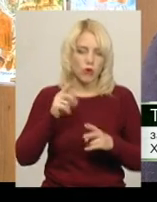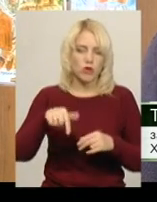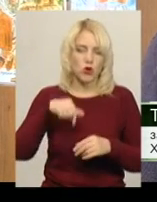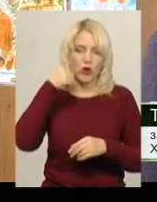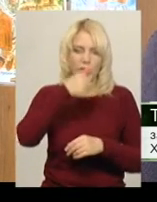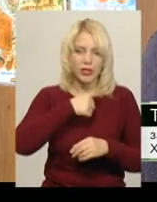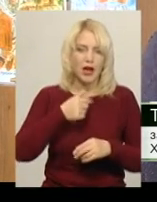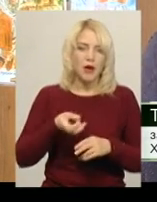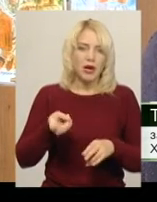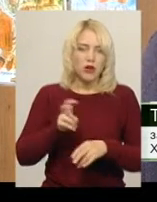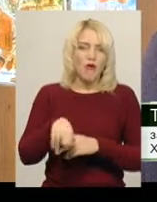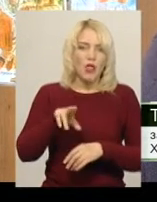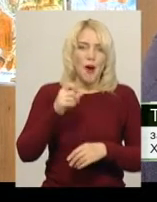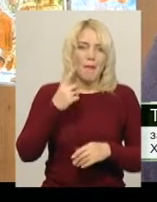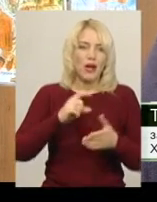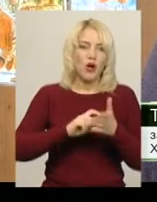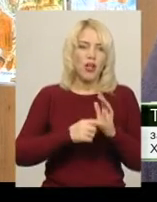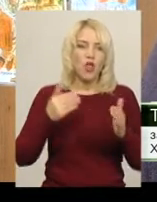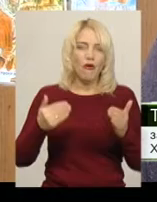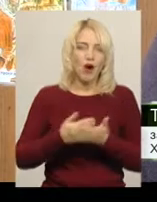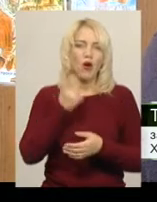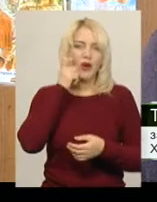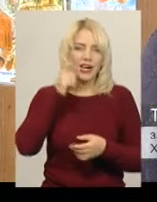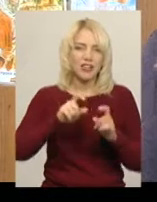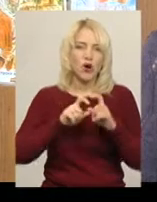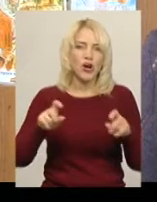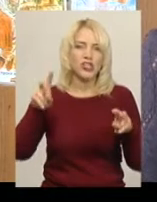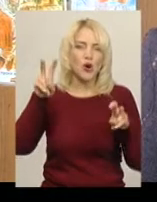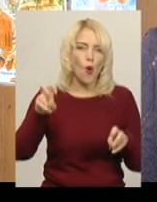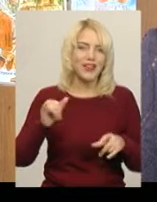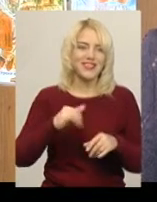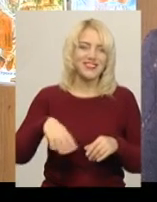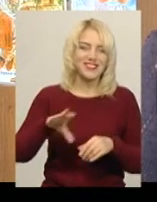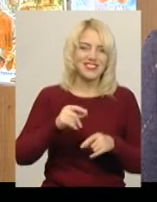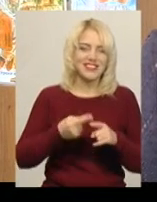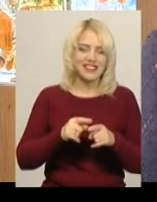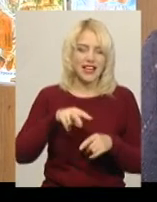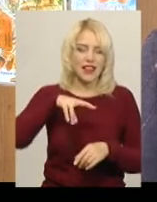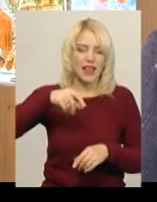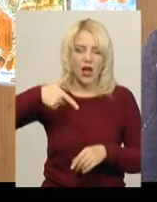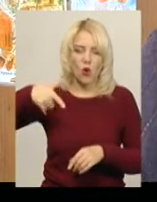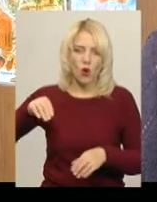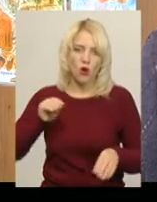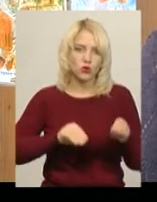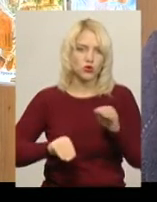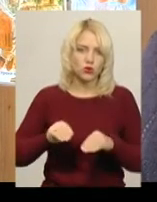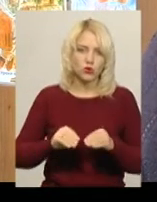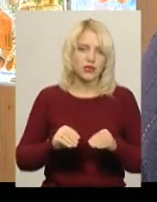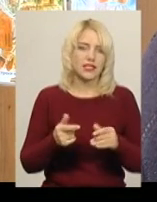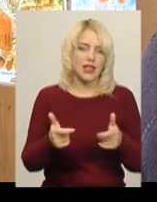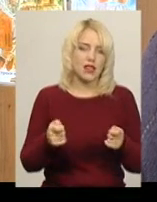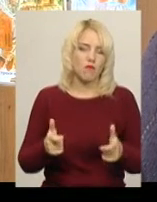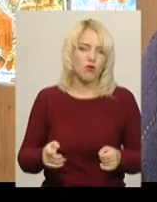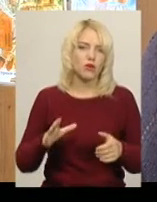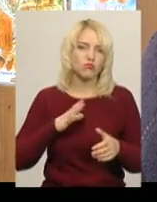першого класу нової української школи І всі ці Lego-конструктори набори були передані до